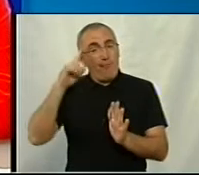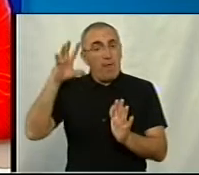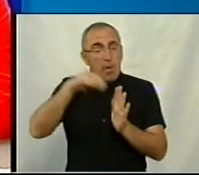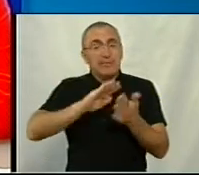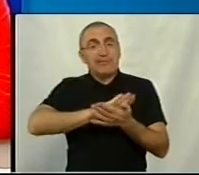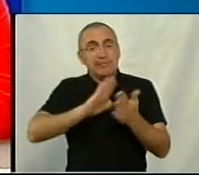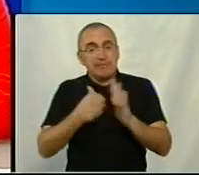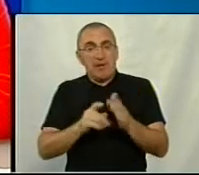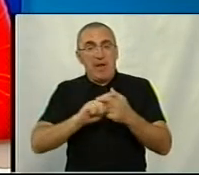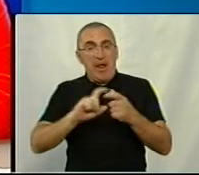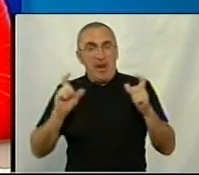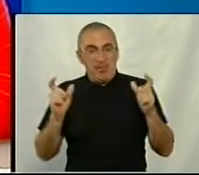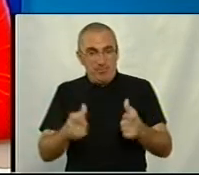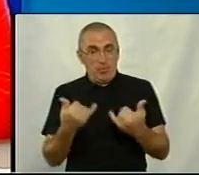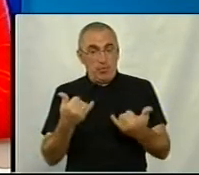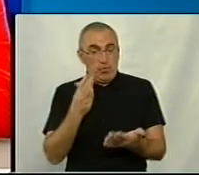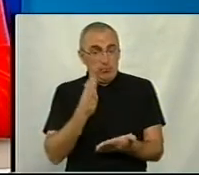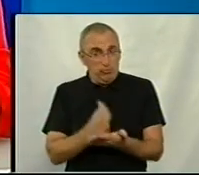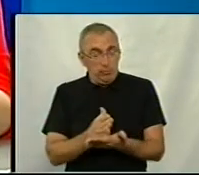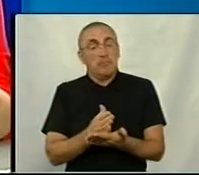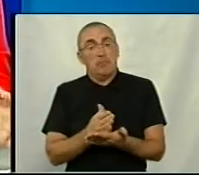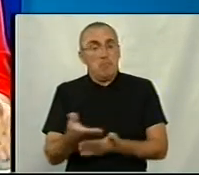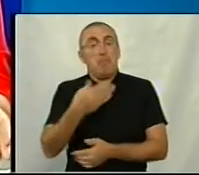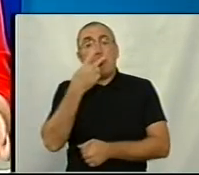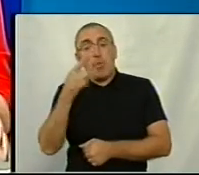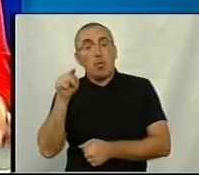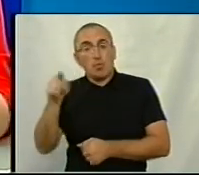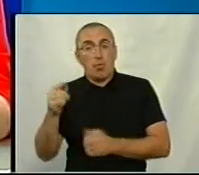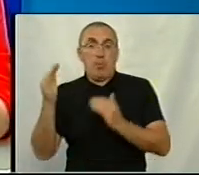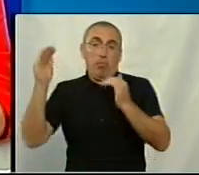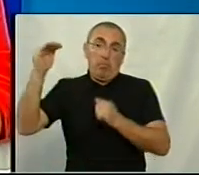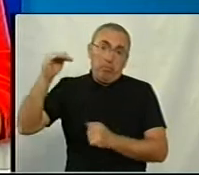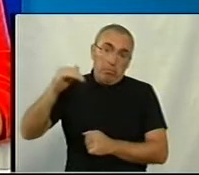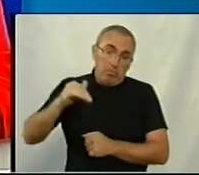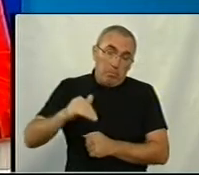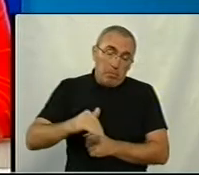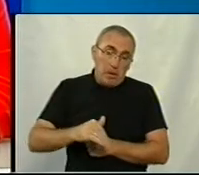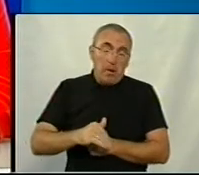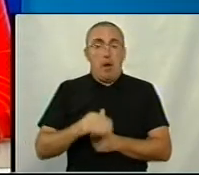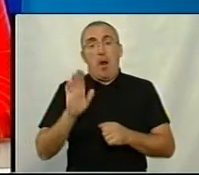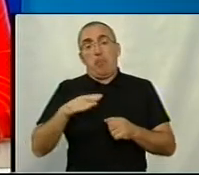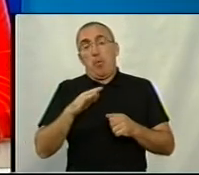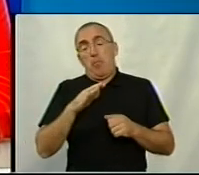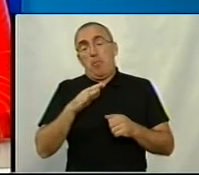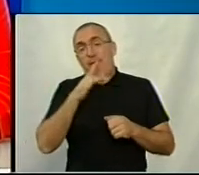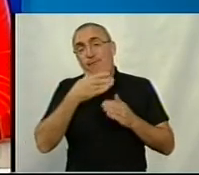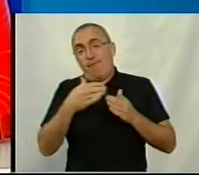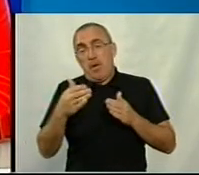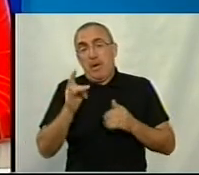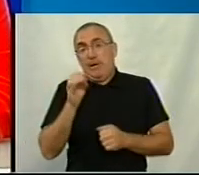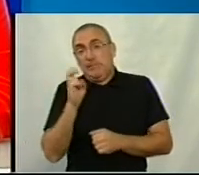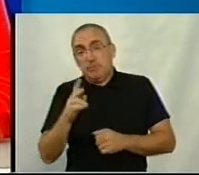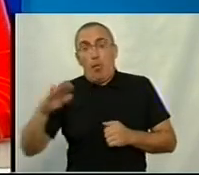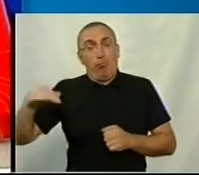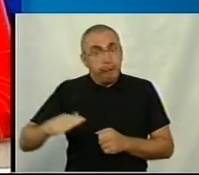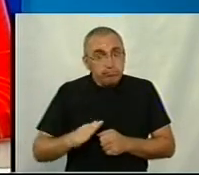ситуацію епідеміологічну, яка на сьогоднішній день, ми бачимо, що то йде на спад, то якісь певні йдуть ризики щодо